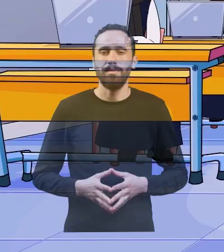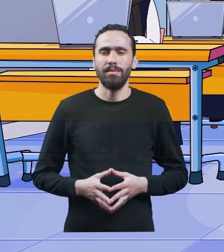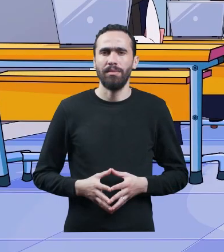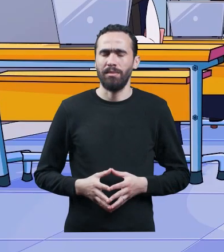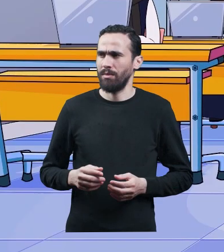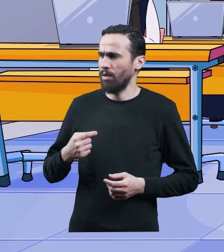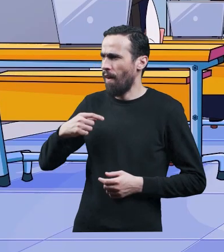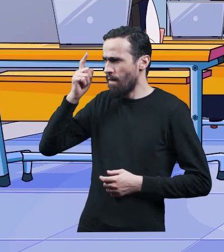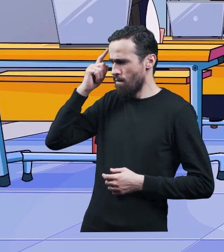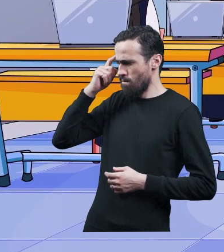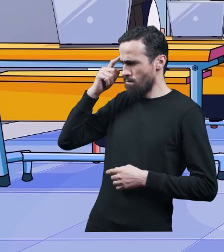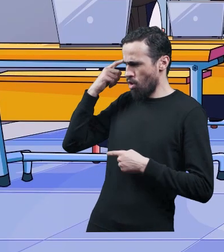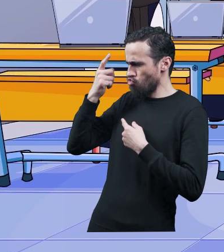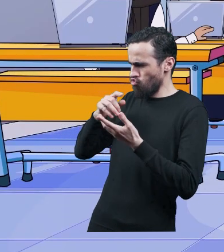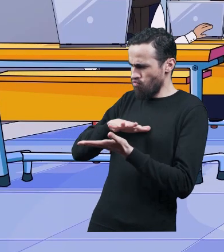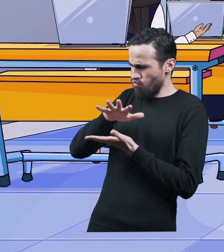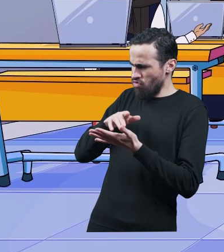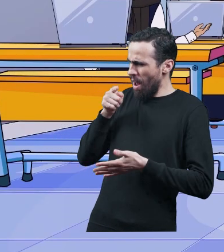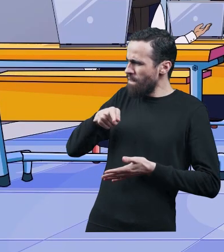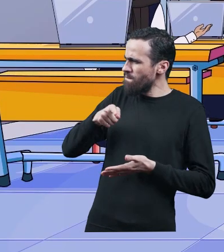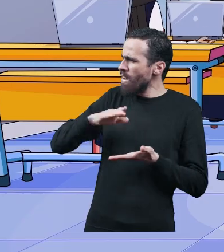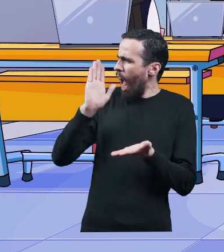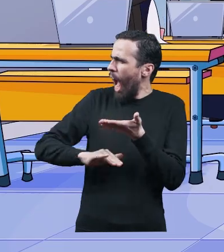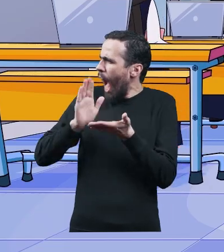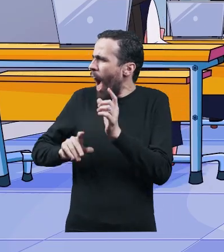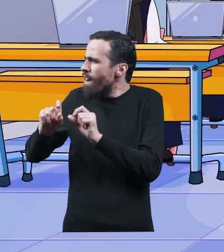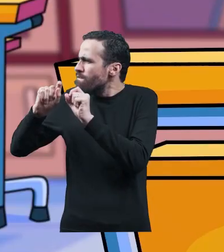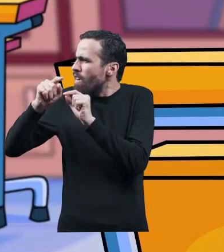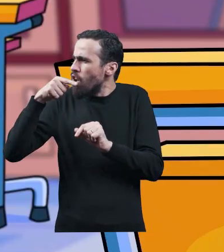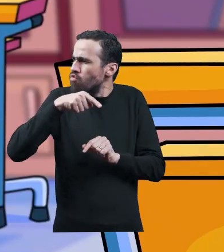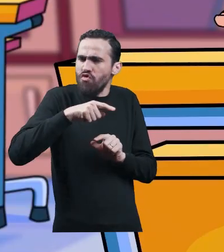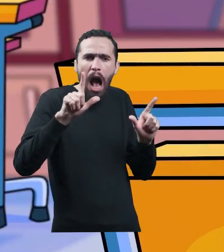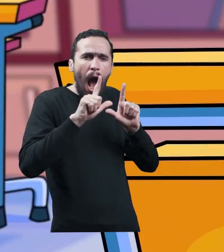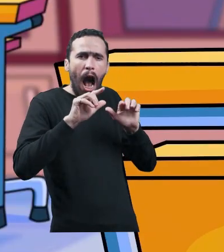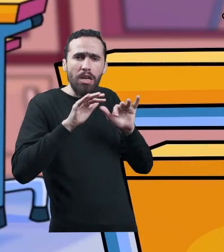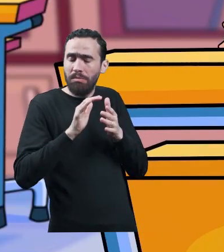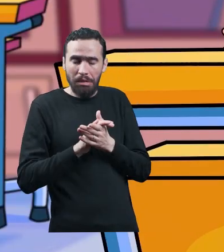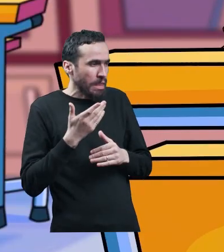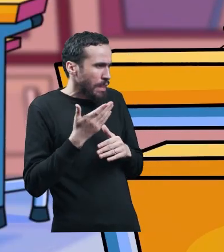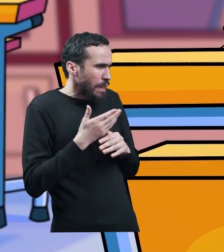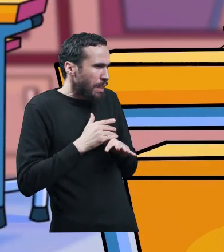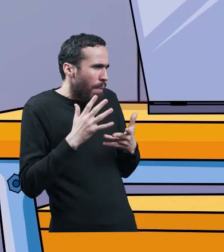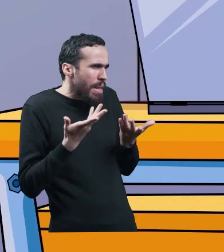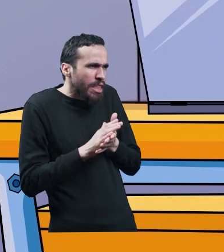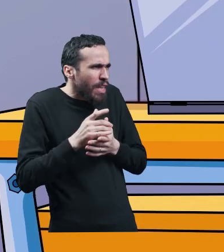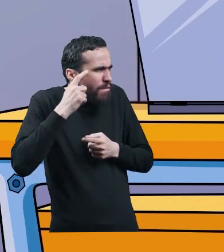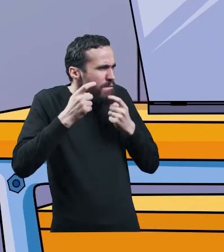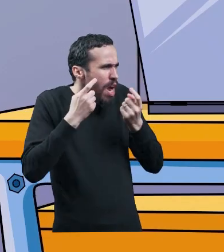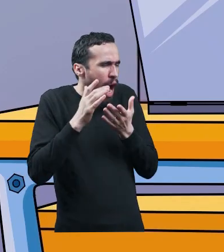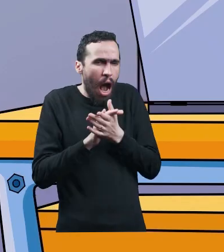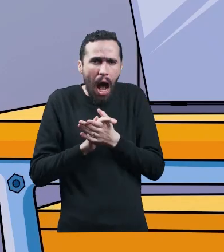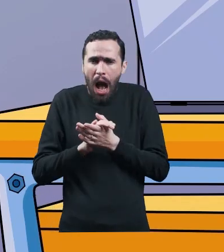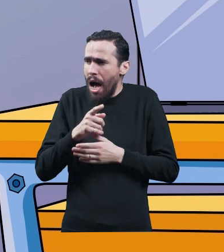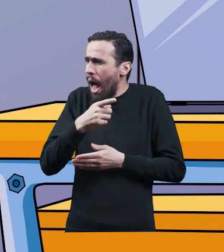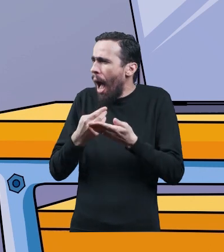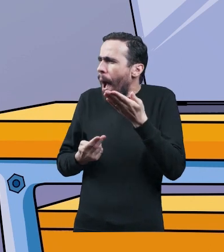أعتقد أن لدي مشكلة برامج ظهرة في حاسوبي لماذا تعتقدين ذلك؟ بطارية